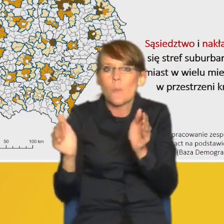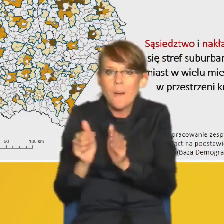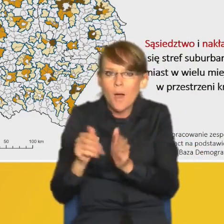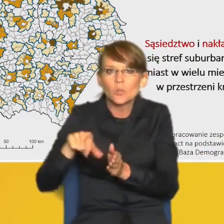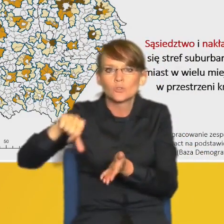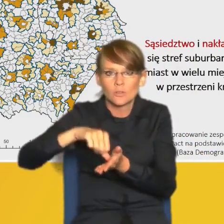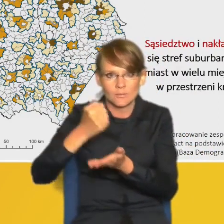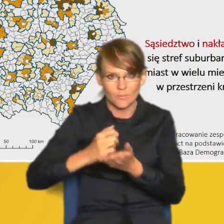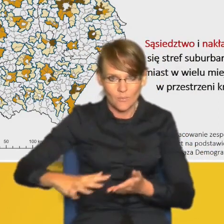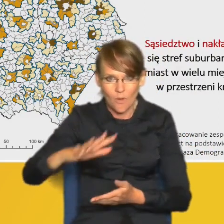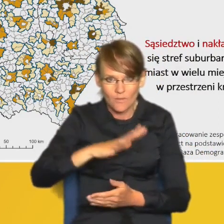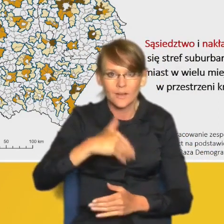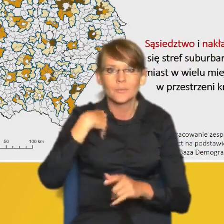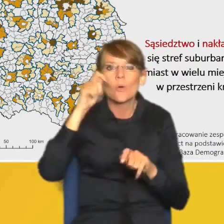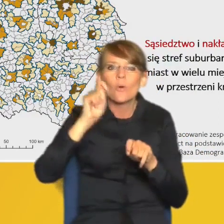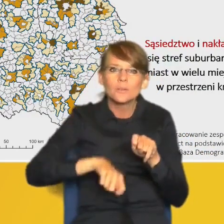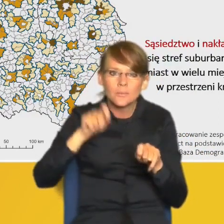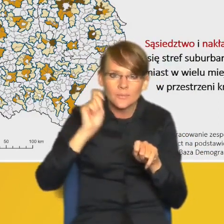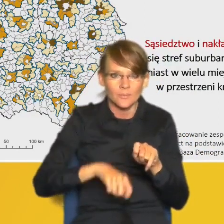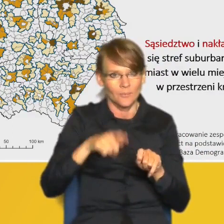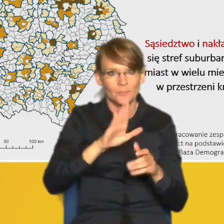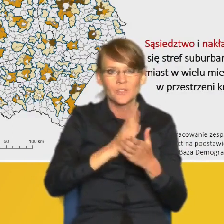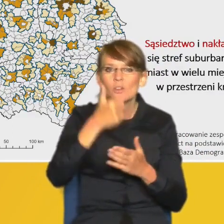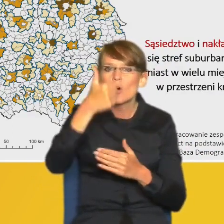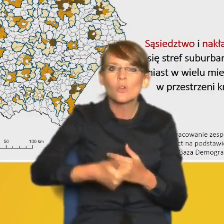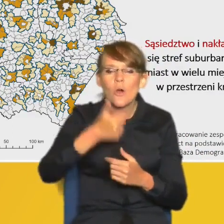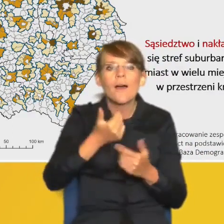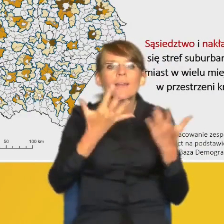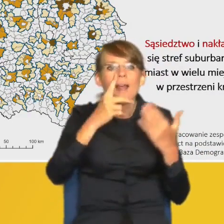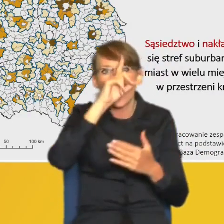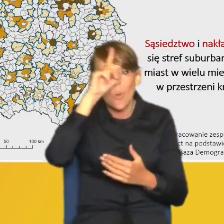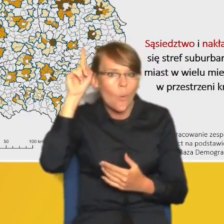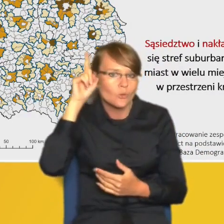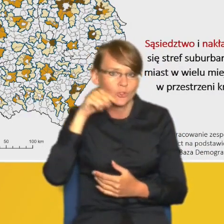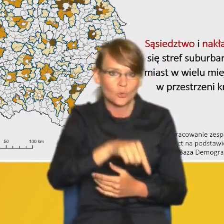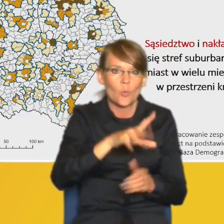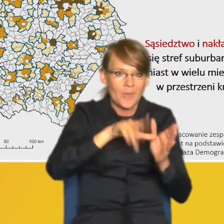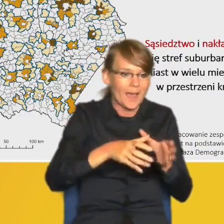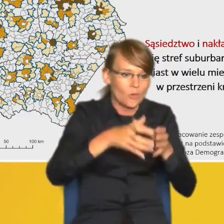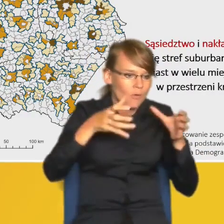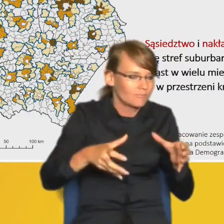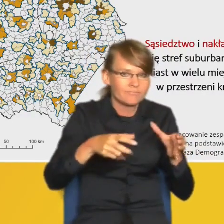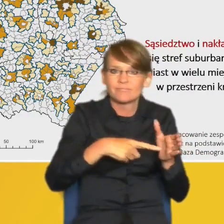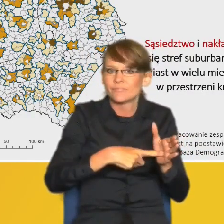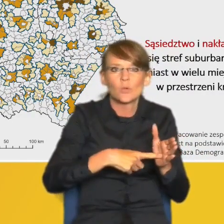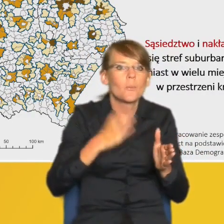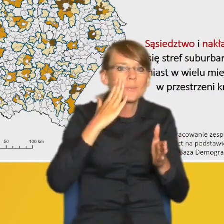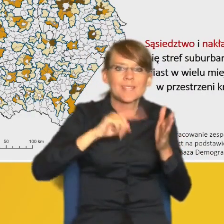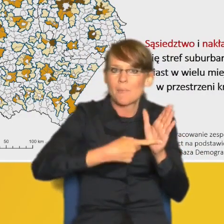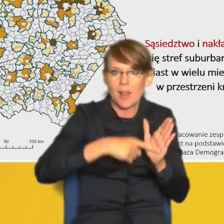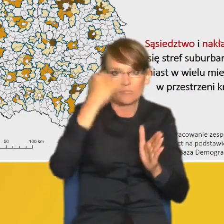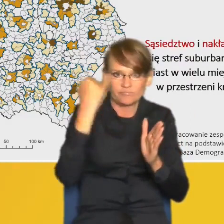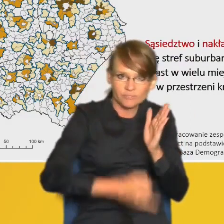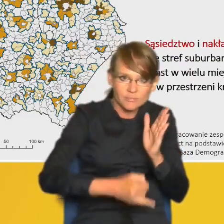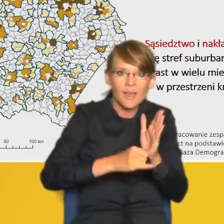wskaźniku średniorocznej liczby wymeldowań z tych miast do sąsiednich gmin. Na tej podstawie